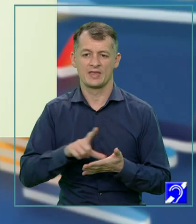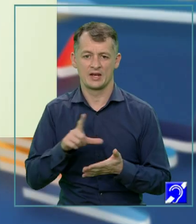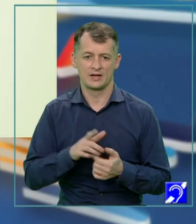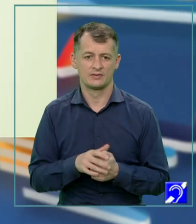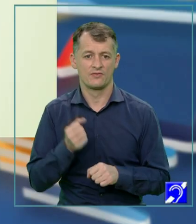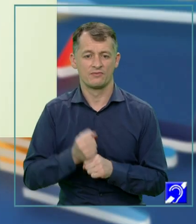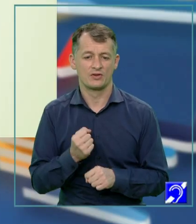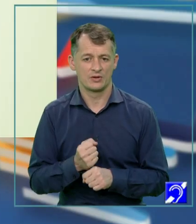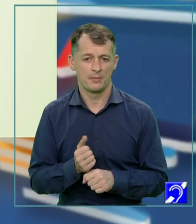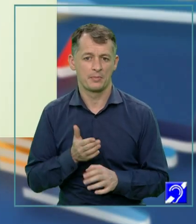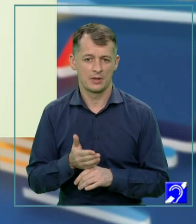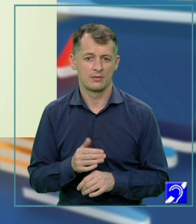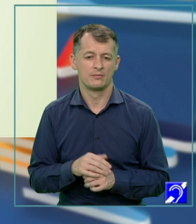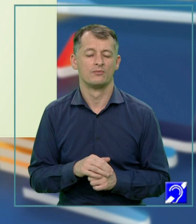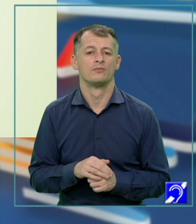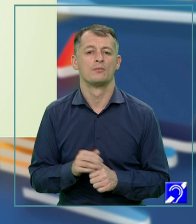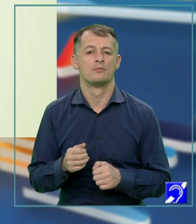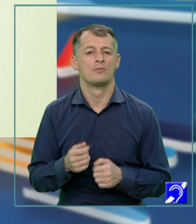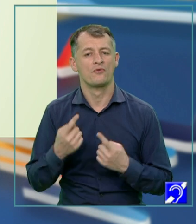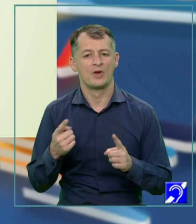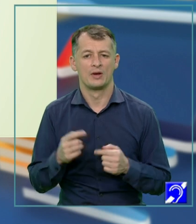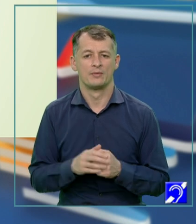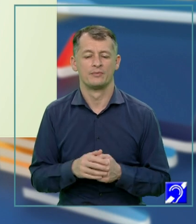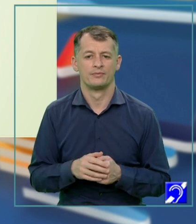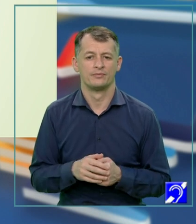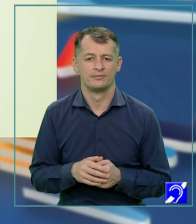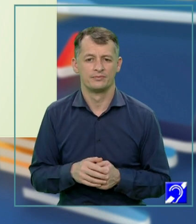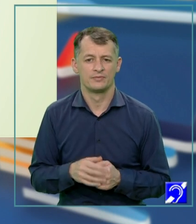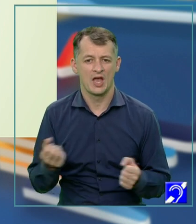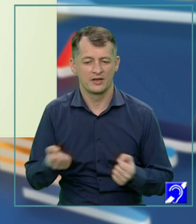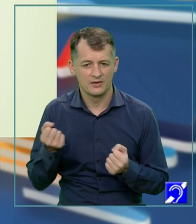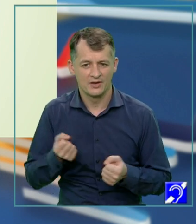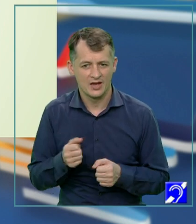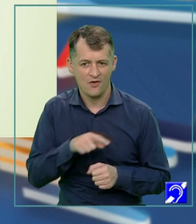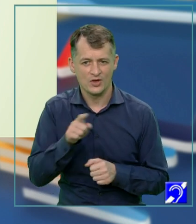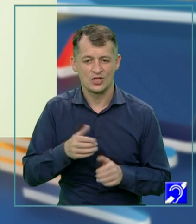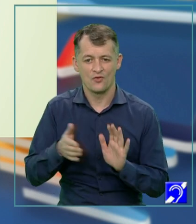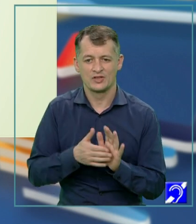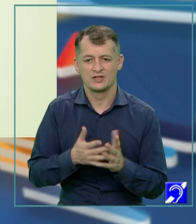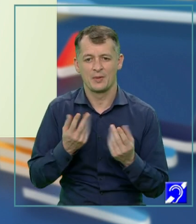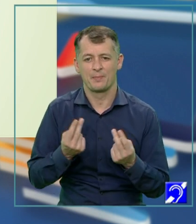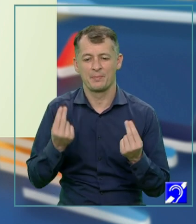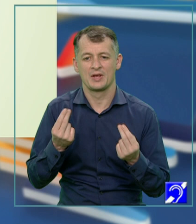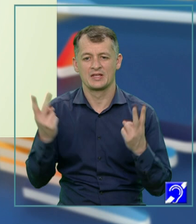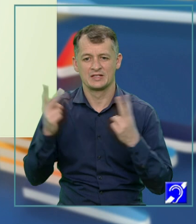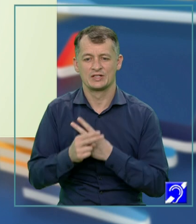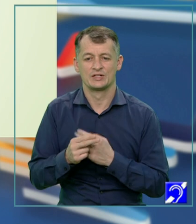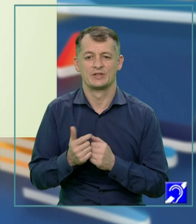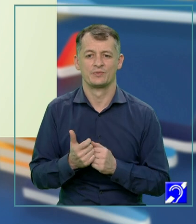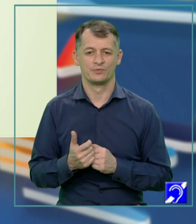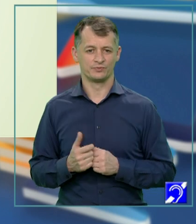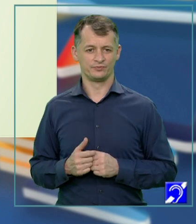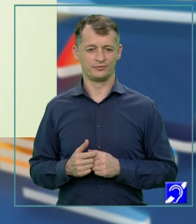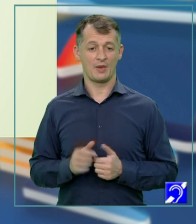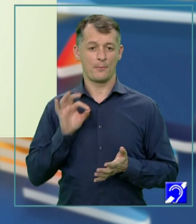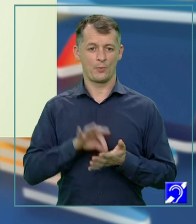-o metodă, o metodă interactivă în care voi o să dovediți cât de bine ați înțeles și cât de bine puteți evalua acest interviu.